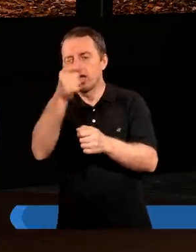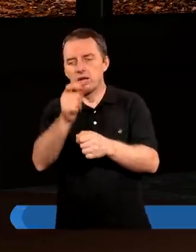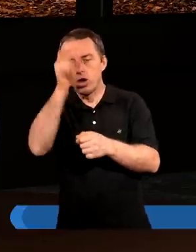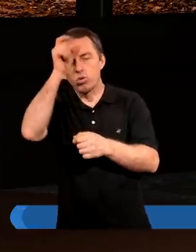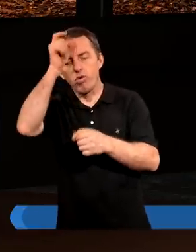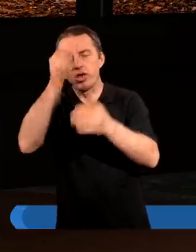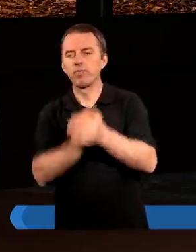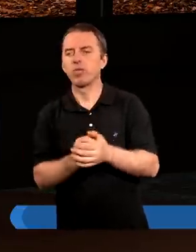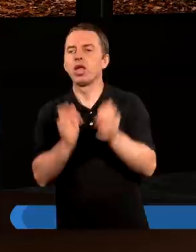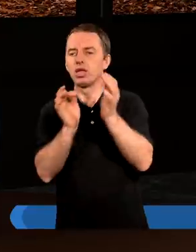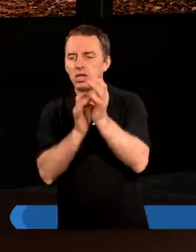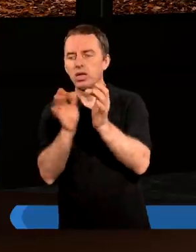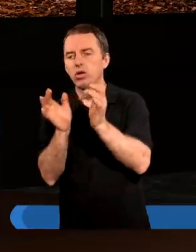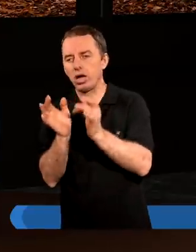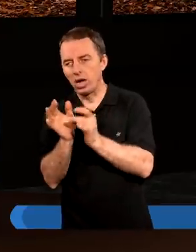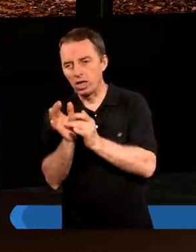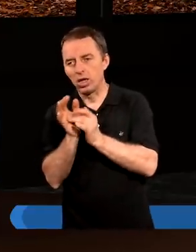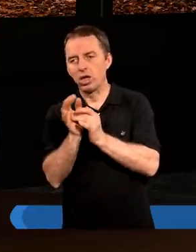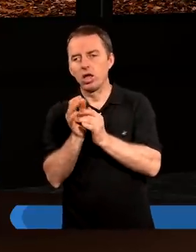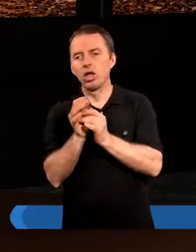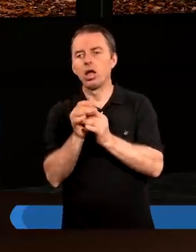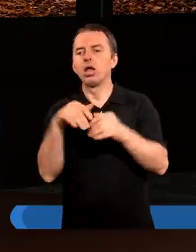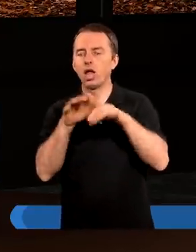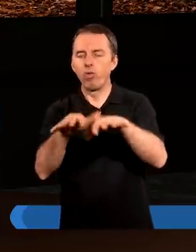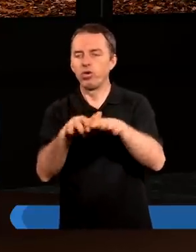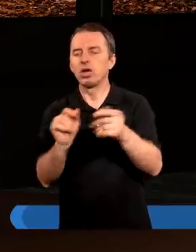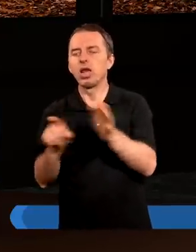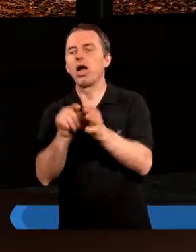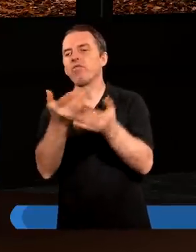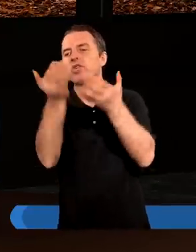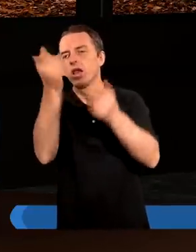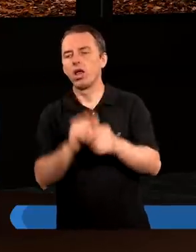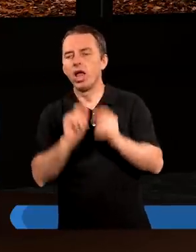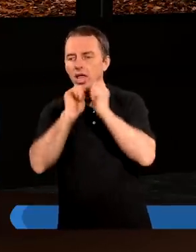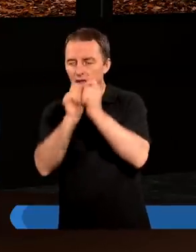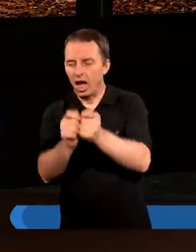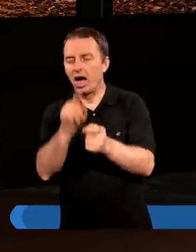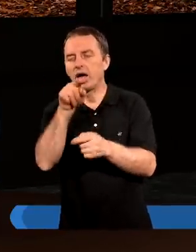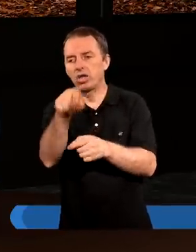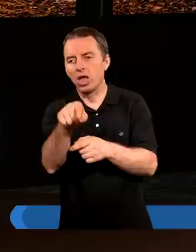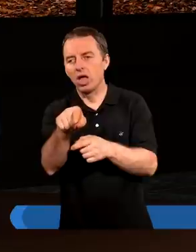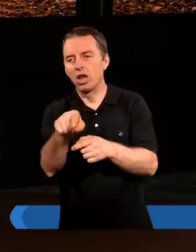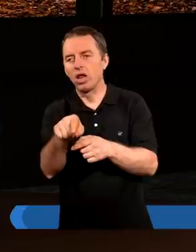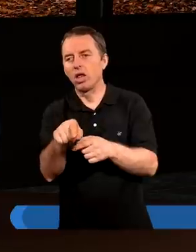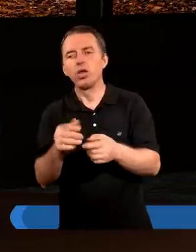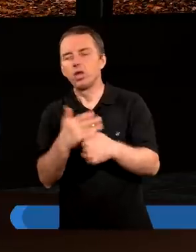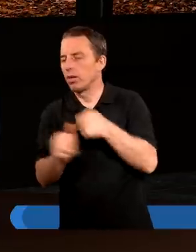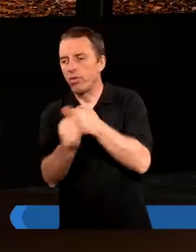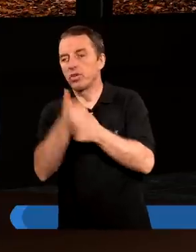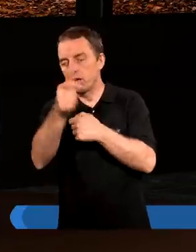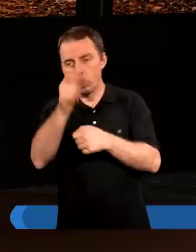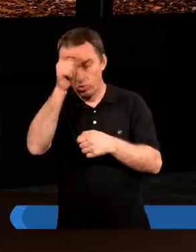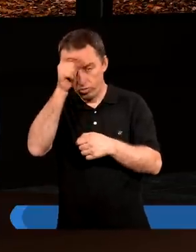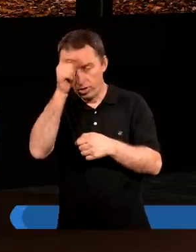człowieka, Jezusa Chrystusa, zaobfitowała dla wielu. A dar ten nie jest tylko z powodu